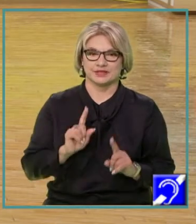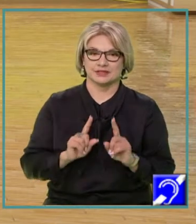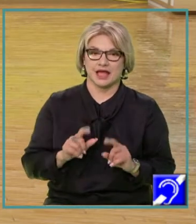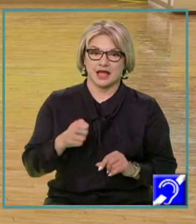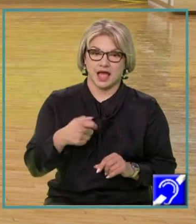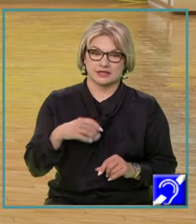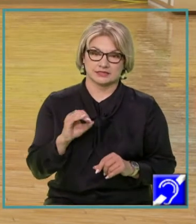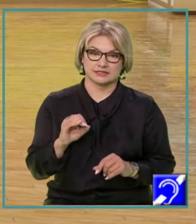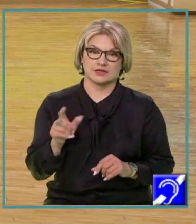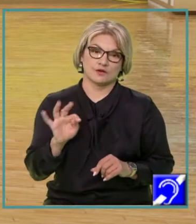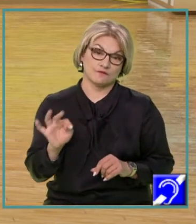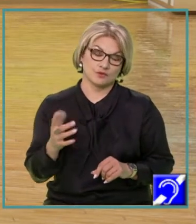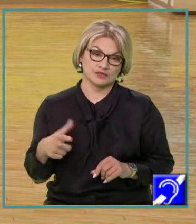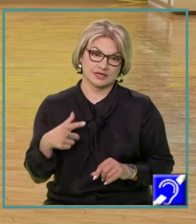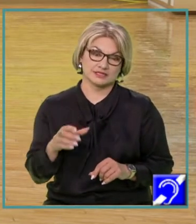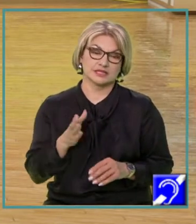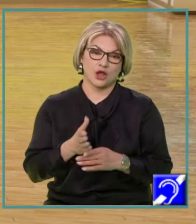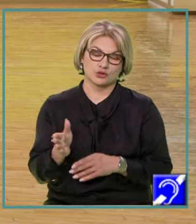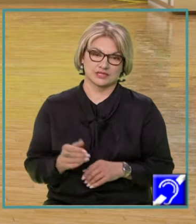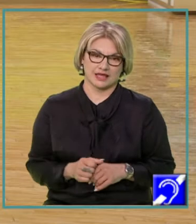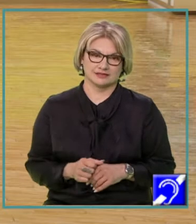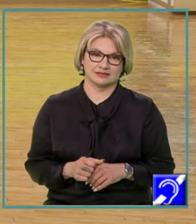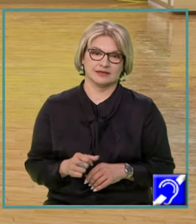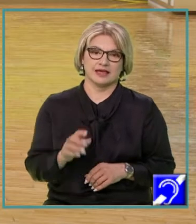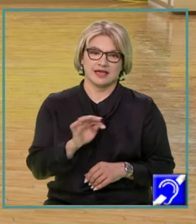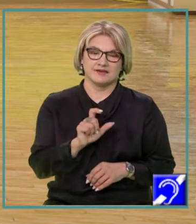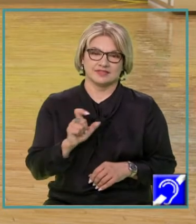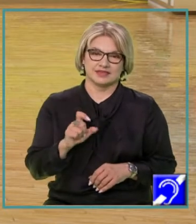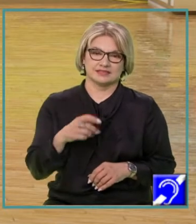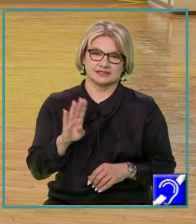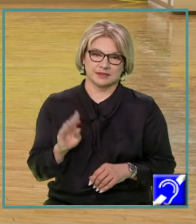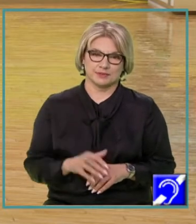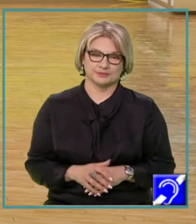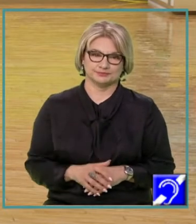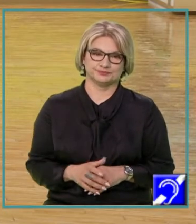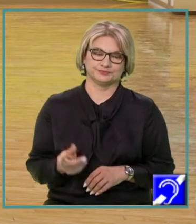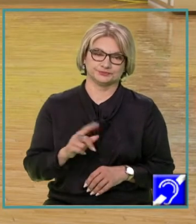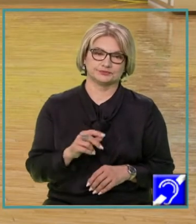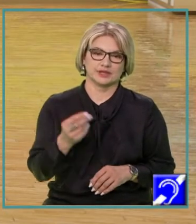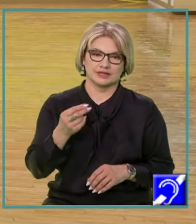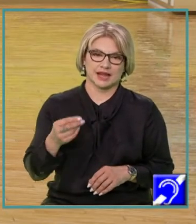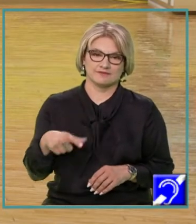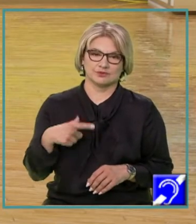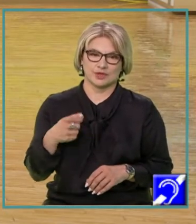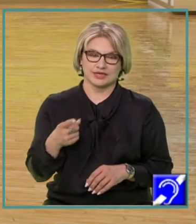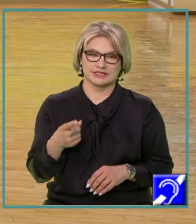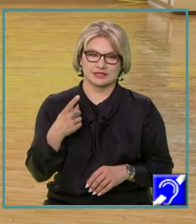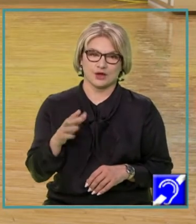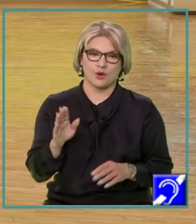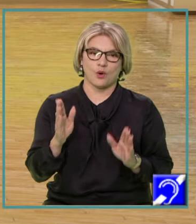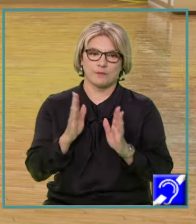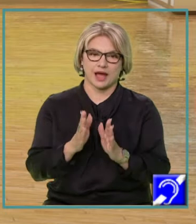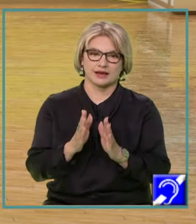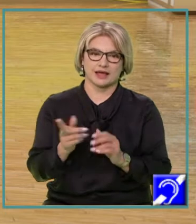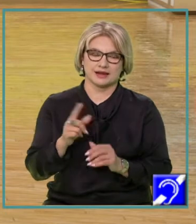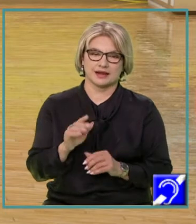0, atunci funcția este o funcție constantă, f de x egal cu b, și graficul său va fi o paralelă la axa